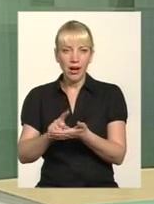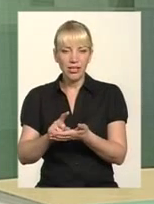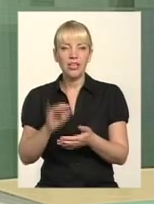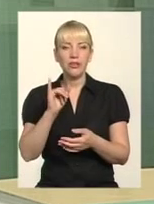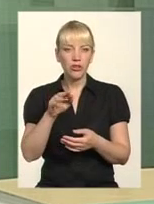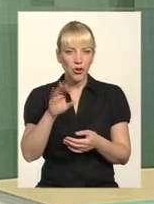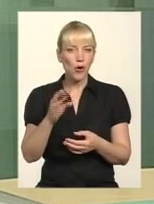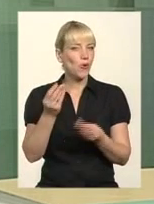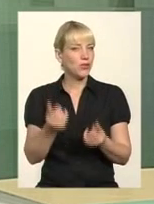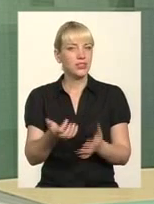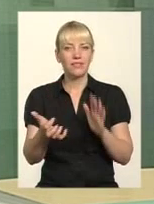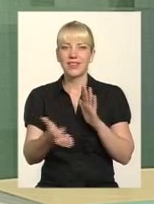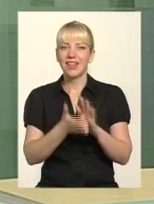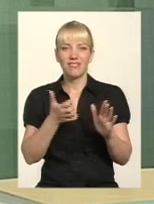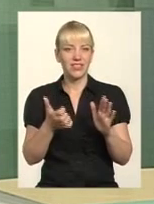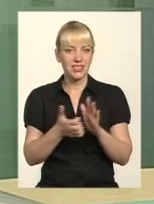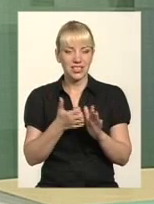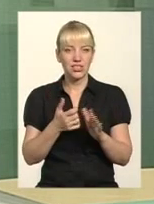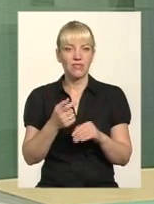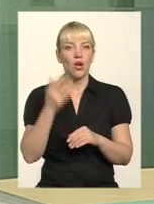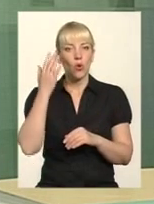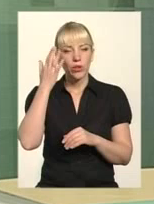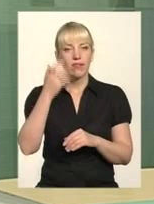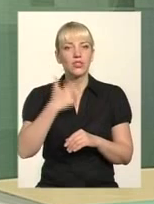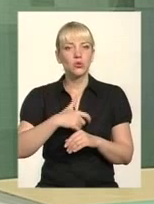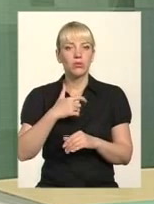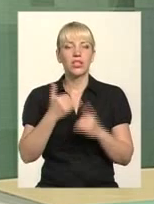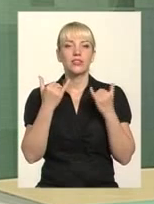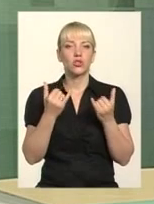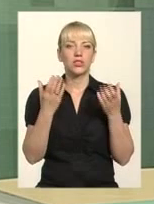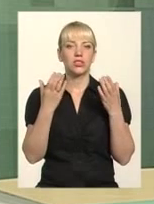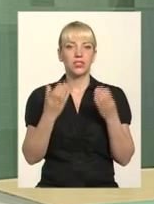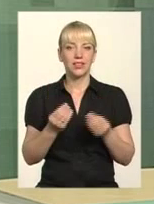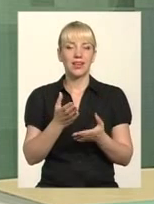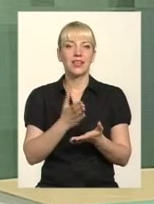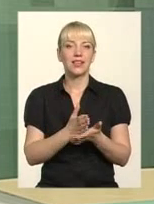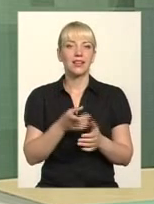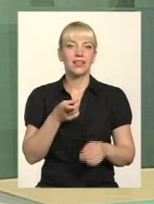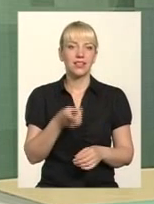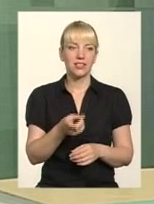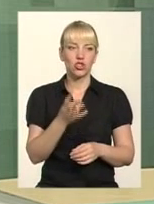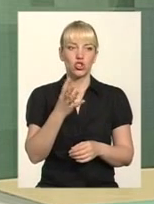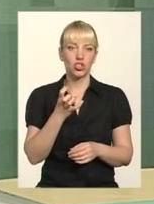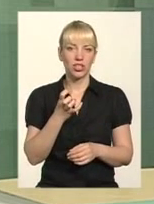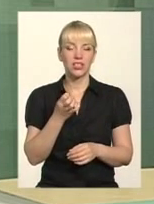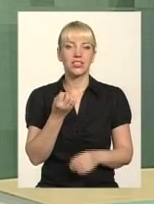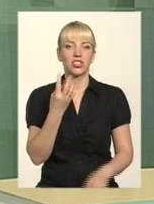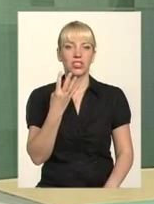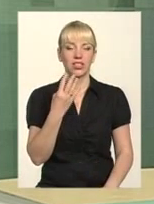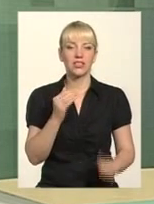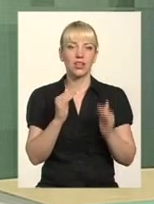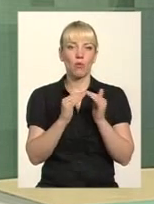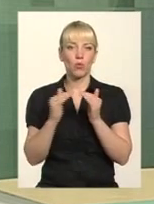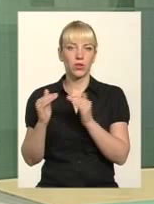відповідно, коштів не вистачить. Тому що, уявіть собі, на сьогоднішній день є 1414 будинків